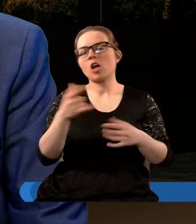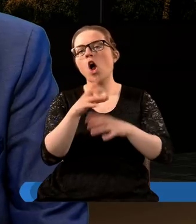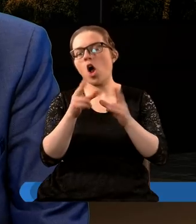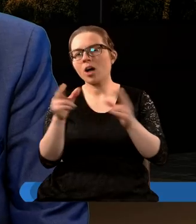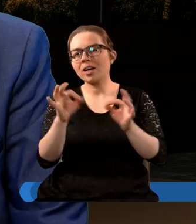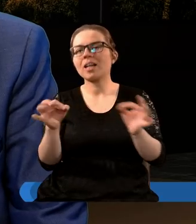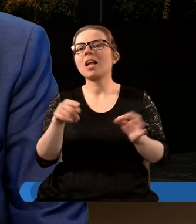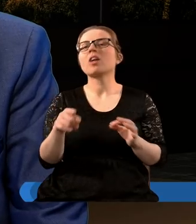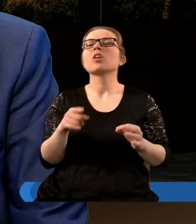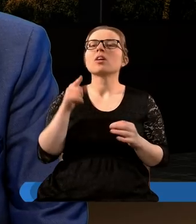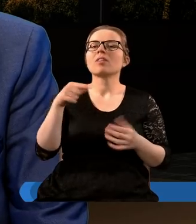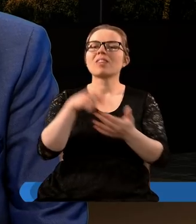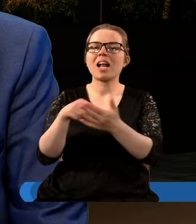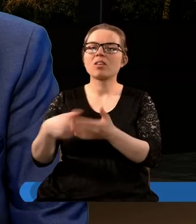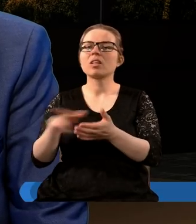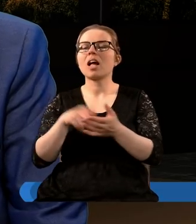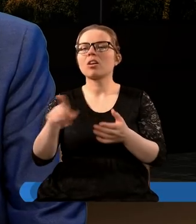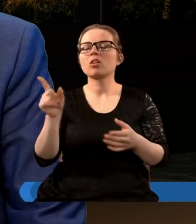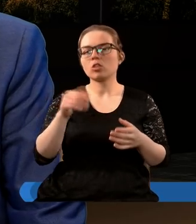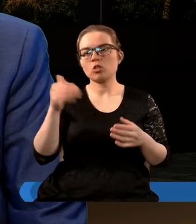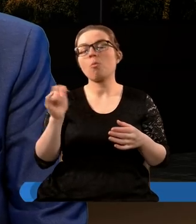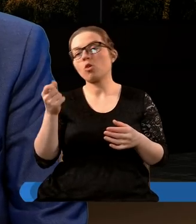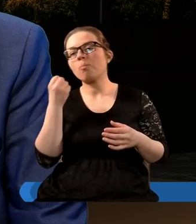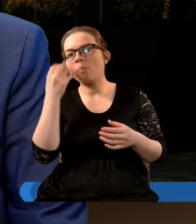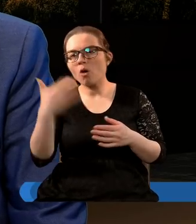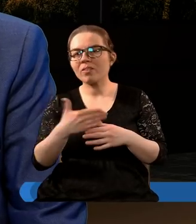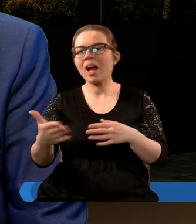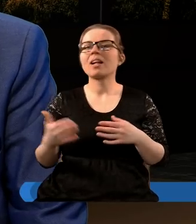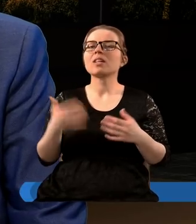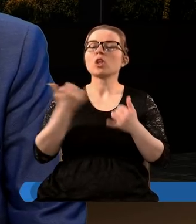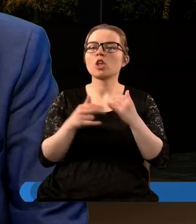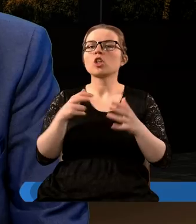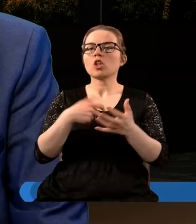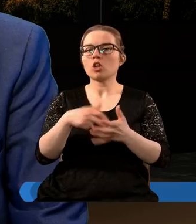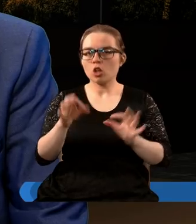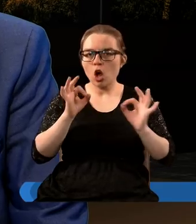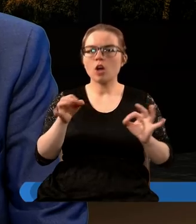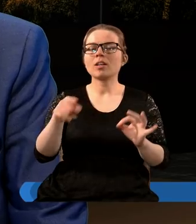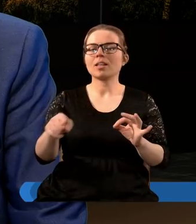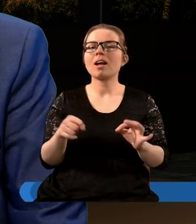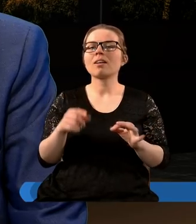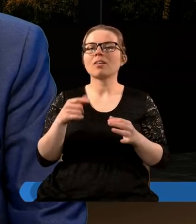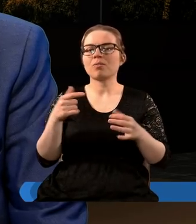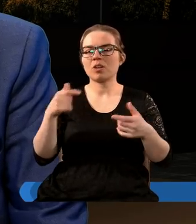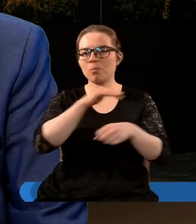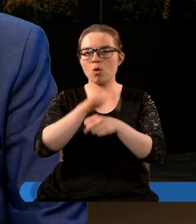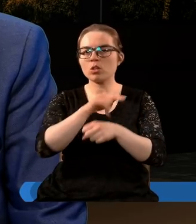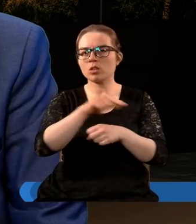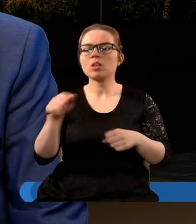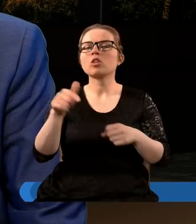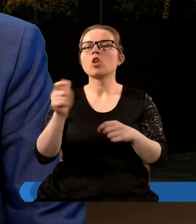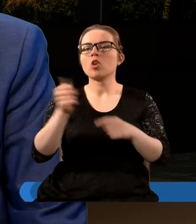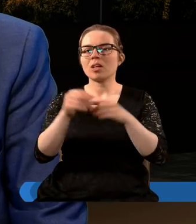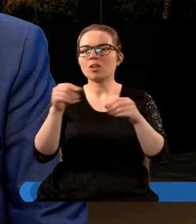określenia jednakowo wskazujące na to że to długo nie potrwa że nawet jeśli dojdzie do takiego sojuszu będzie to